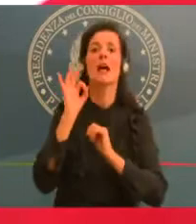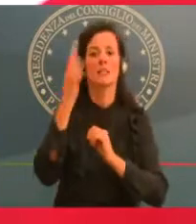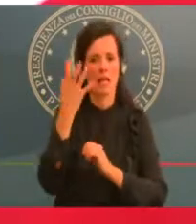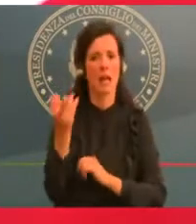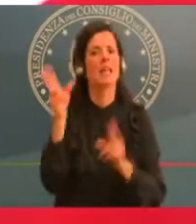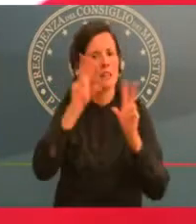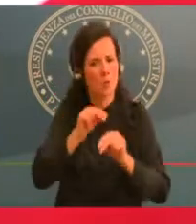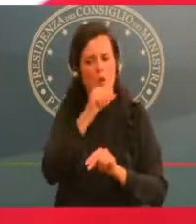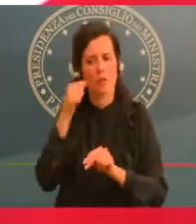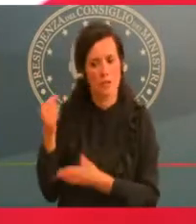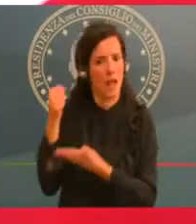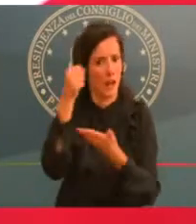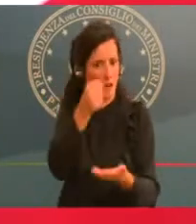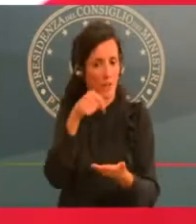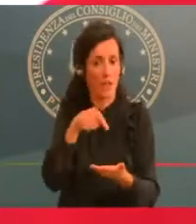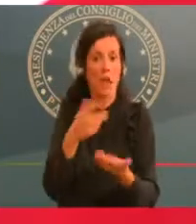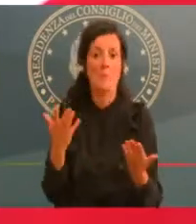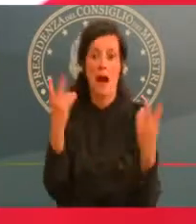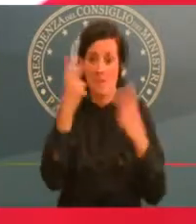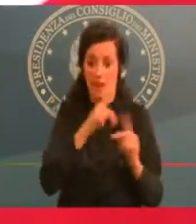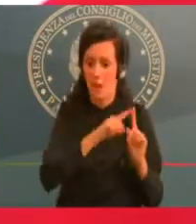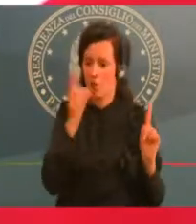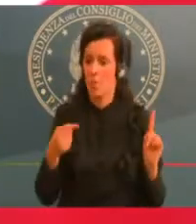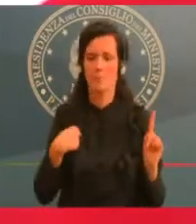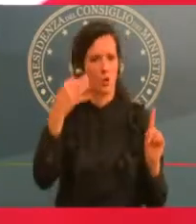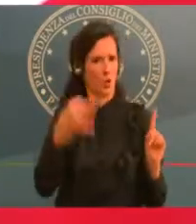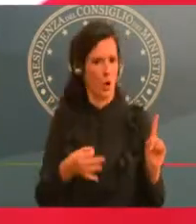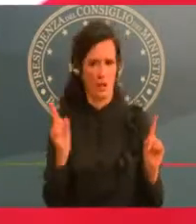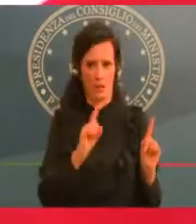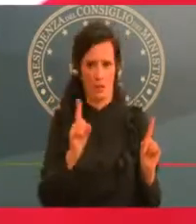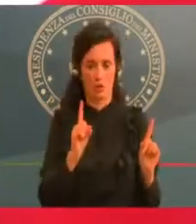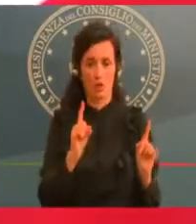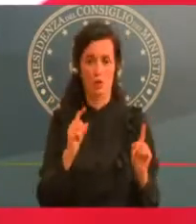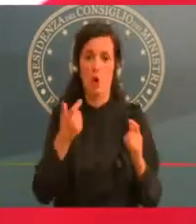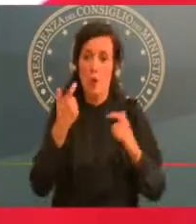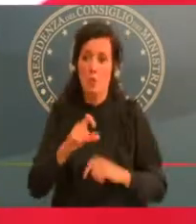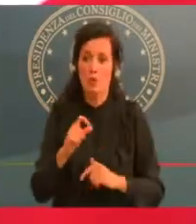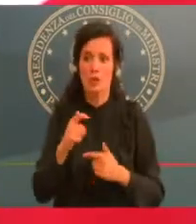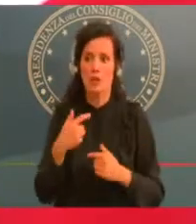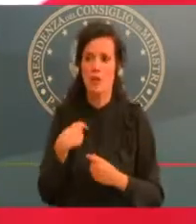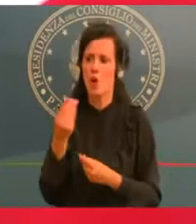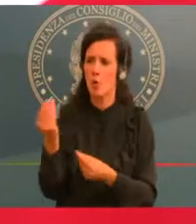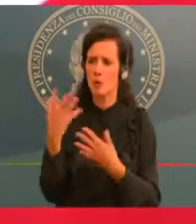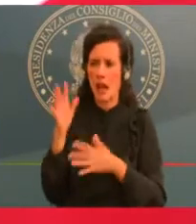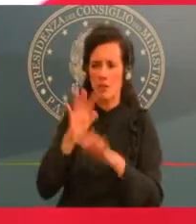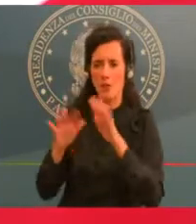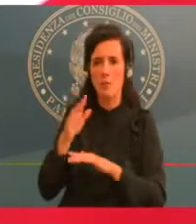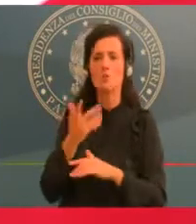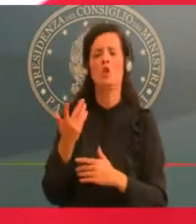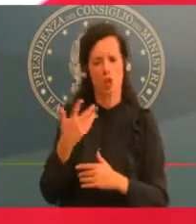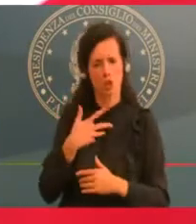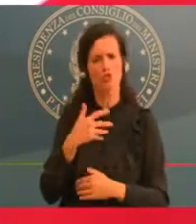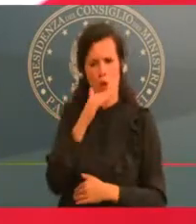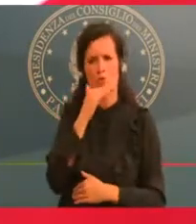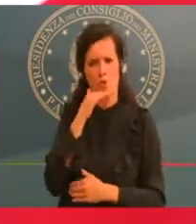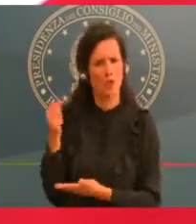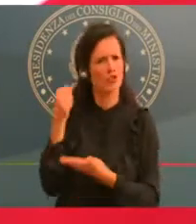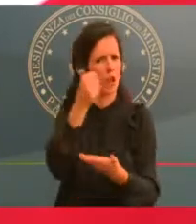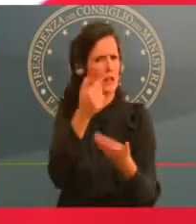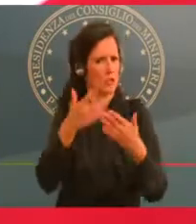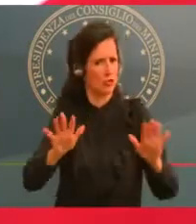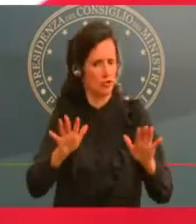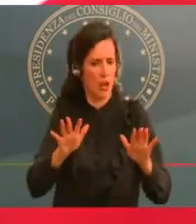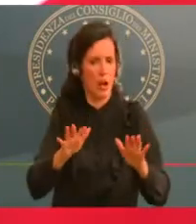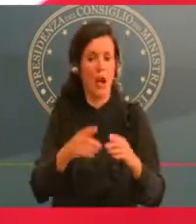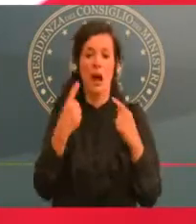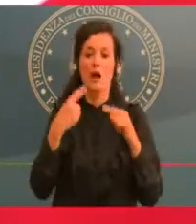sufficienti. Quindi, questo riguarda anche tutte le altre misure di sostegno. Adesso non mi faccia anticipare, ma sicuramente c